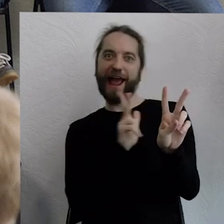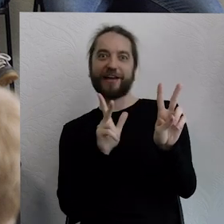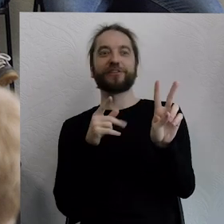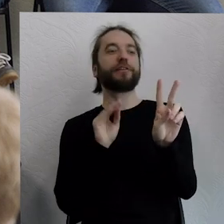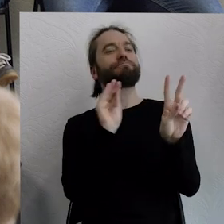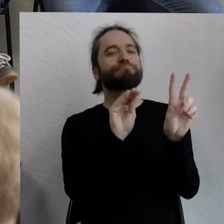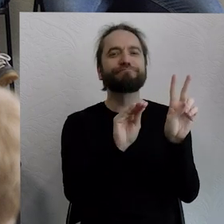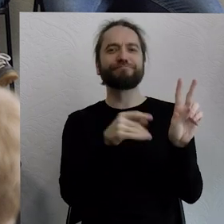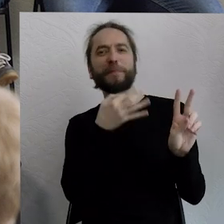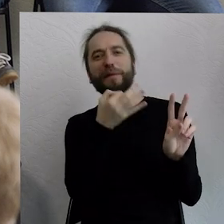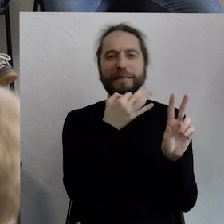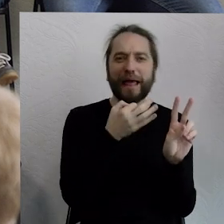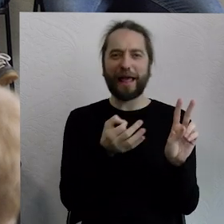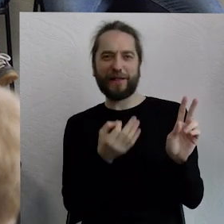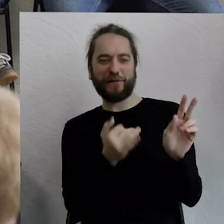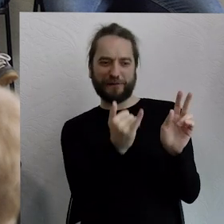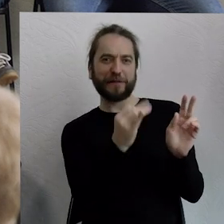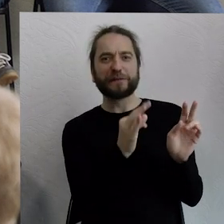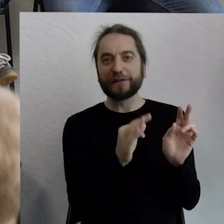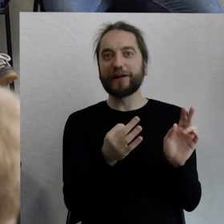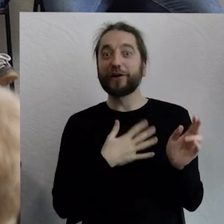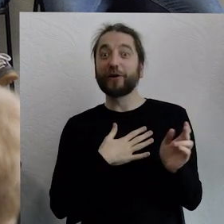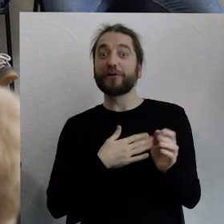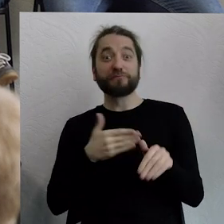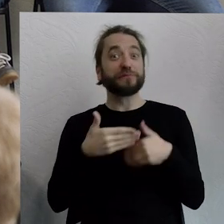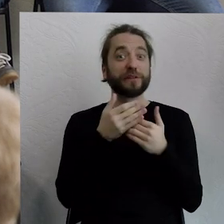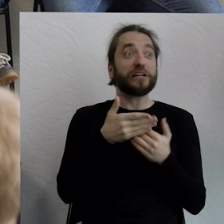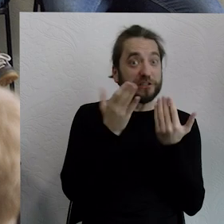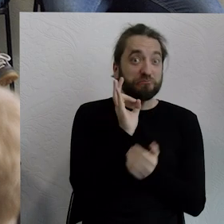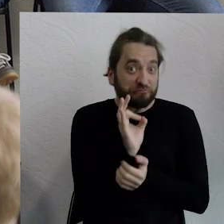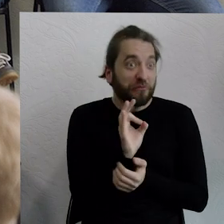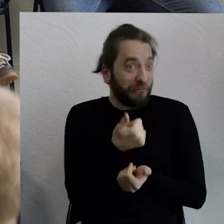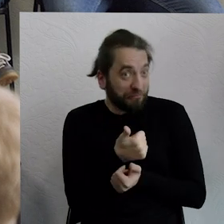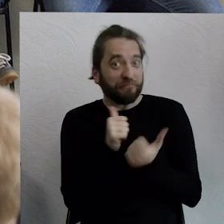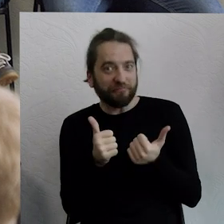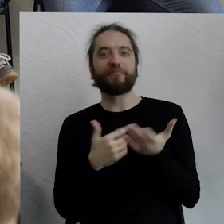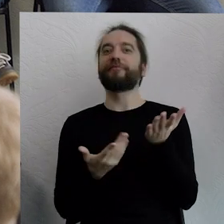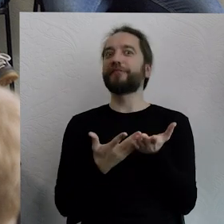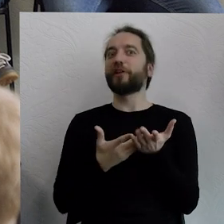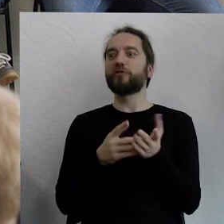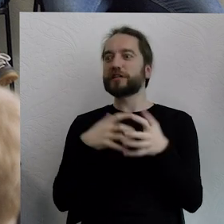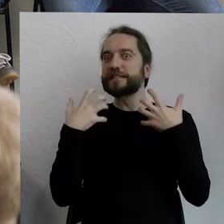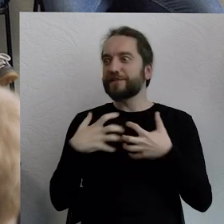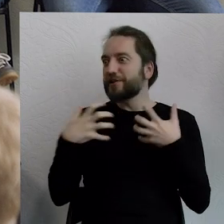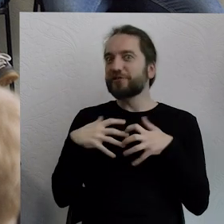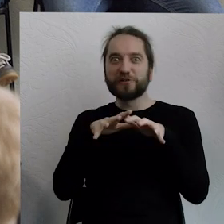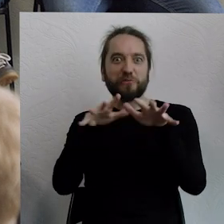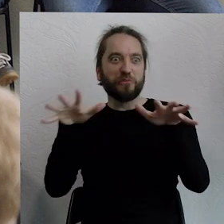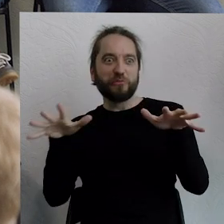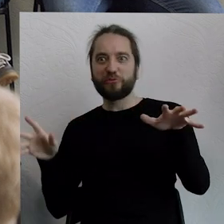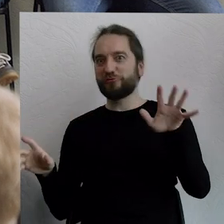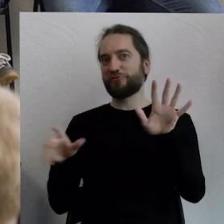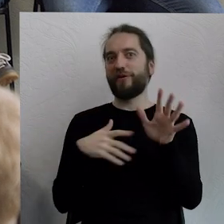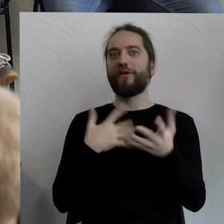zagadują ich dziecko, też pytają o to, jakim mija dzień. I widzę, że tych zwierząt jest naprawdę dookoła nas dużo.